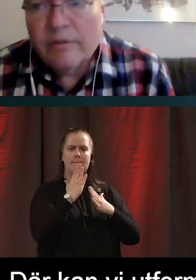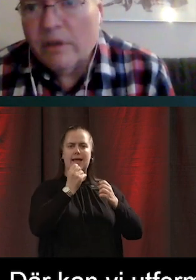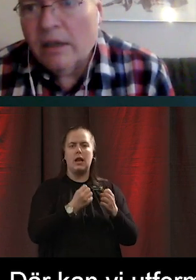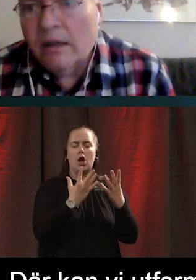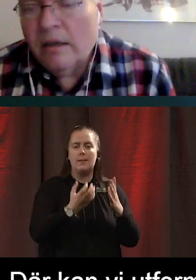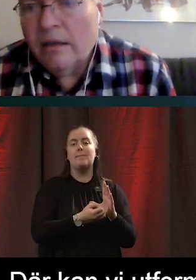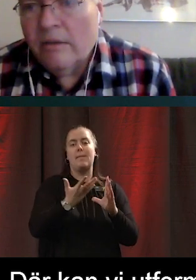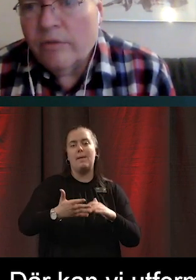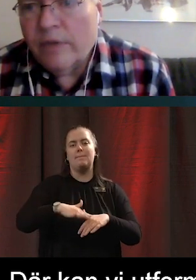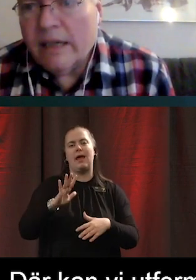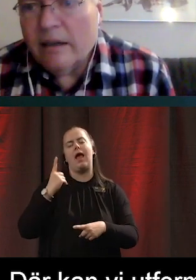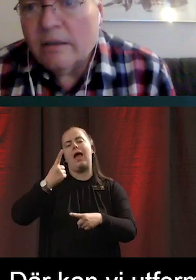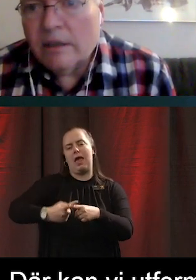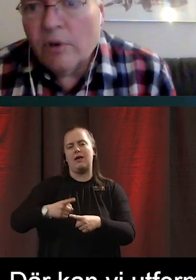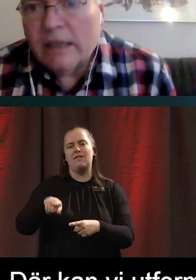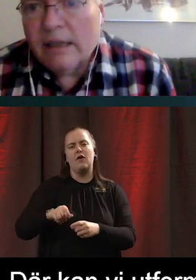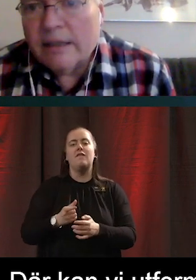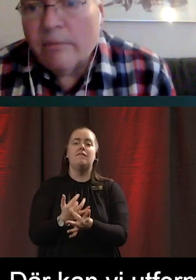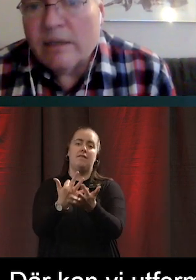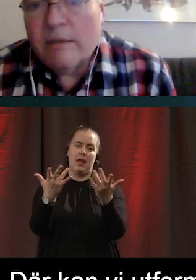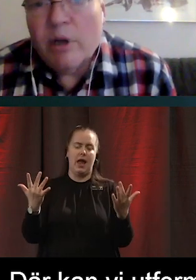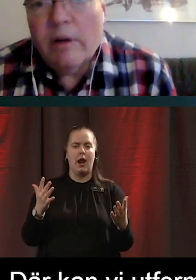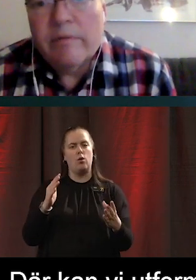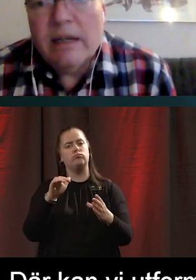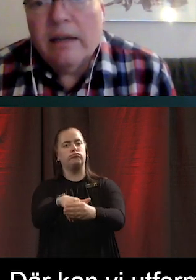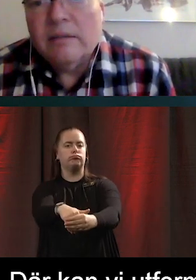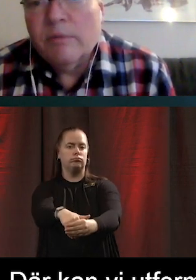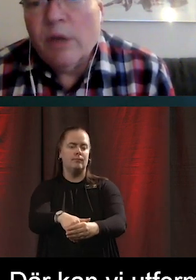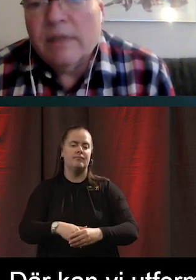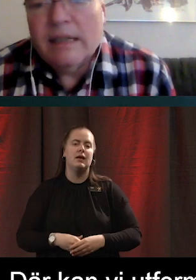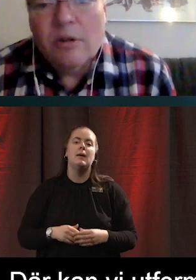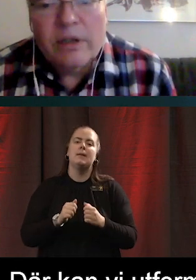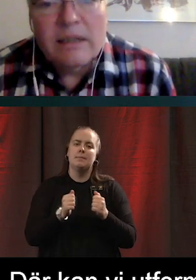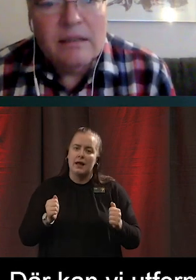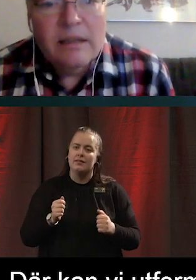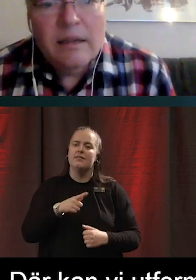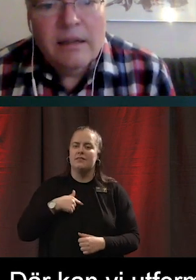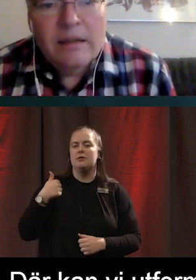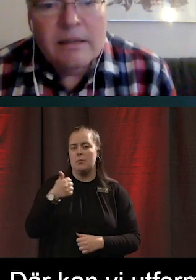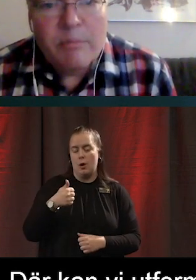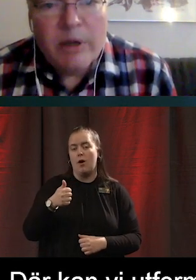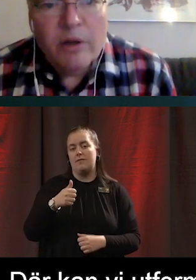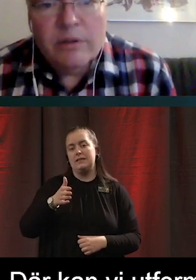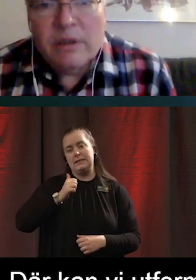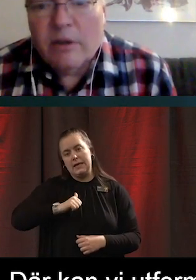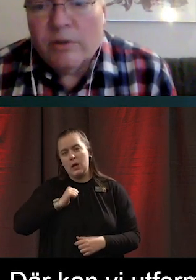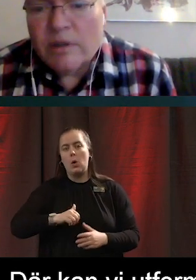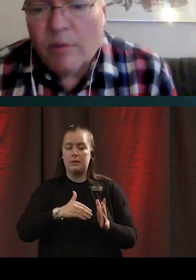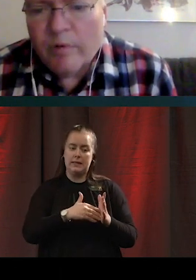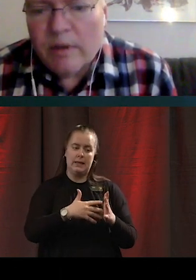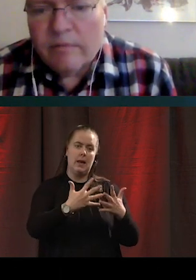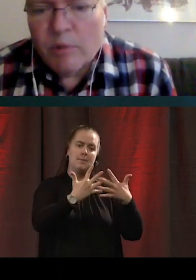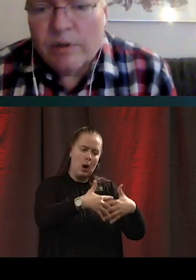lättare för fler att vara delaktiga. Men sen behöver vi det här. Vi behöver tillgången till apparater och till